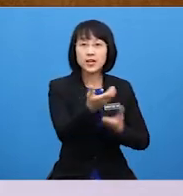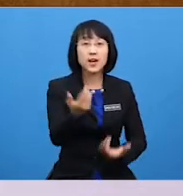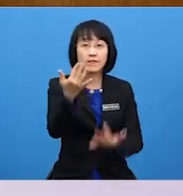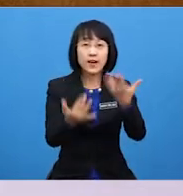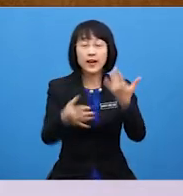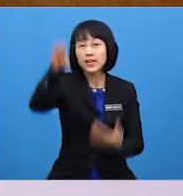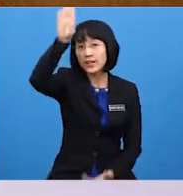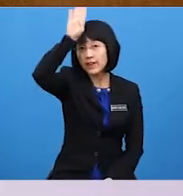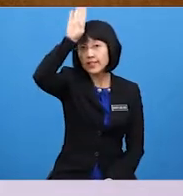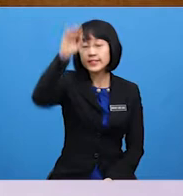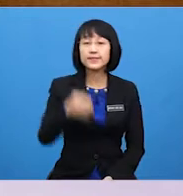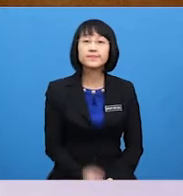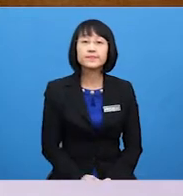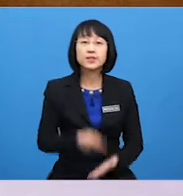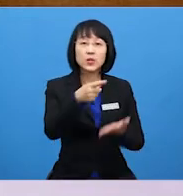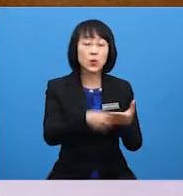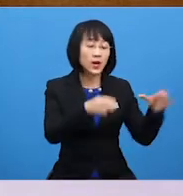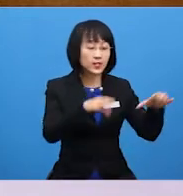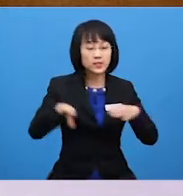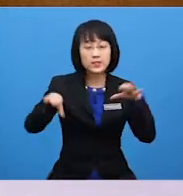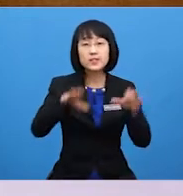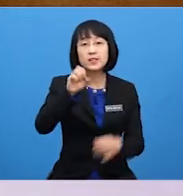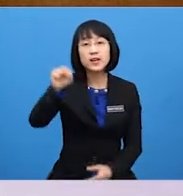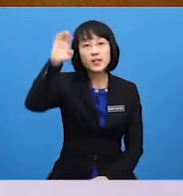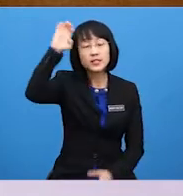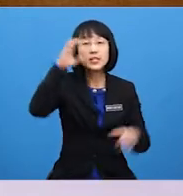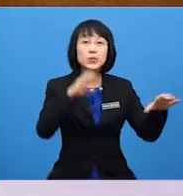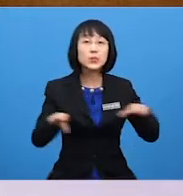What does he do?